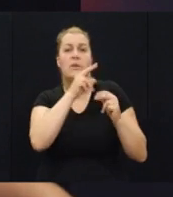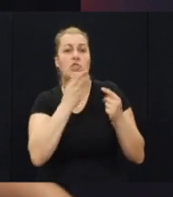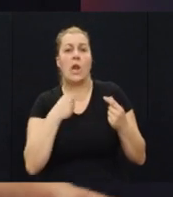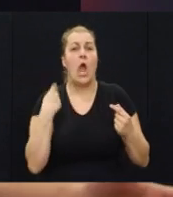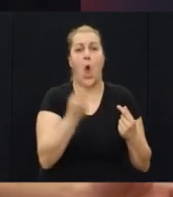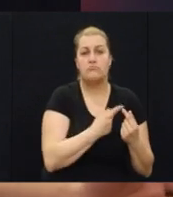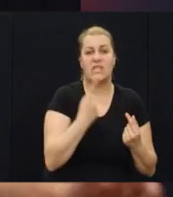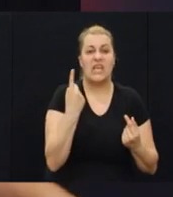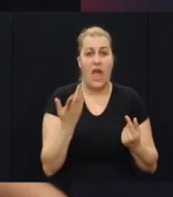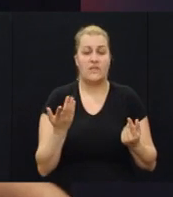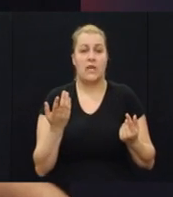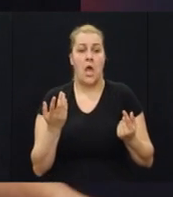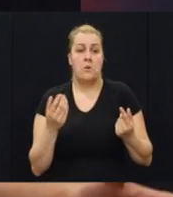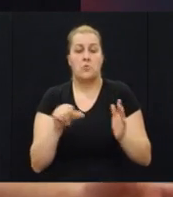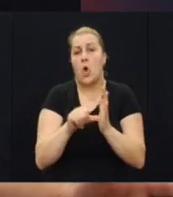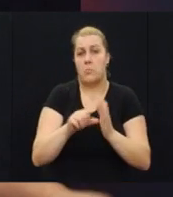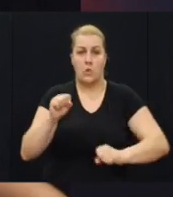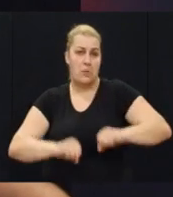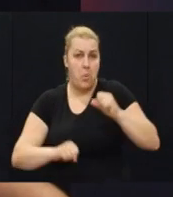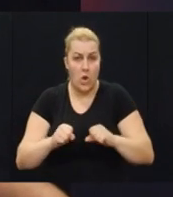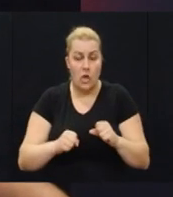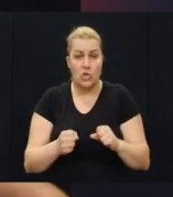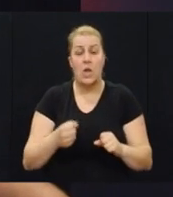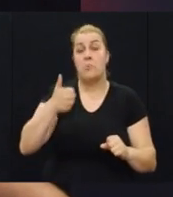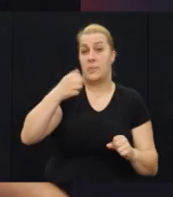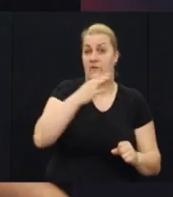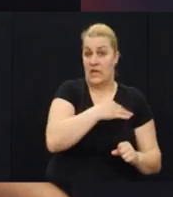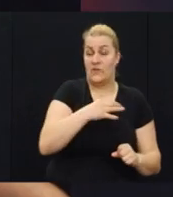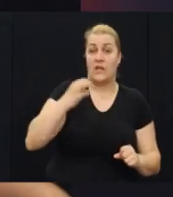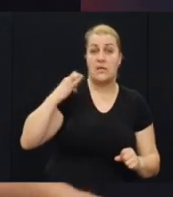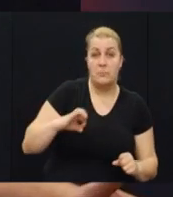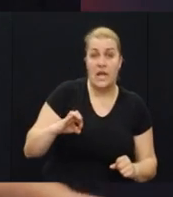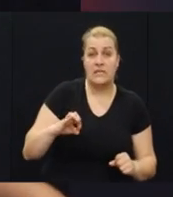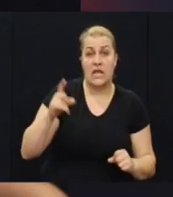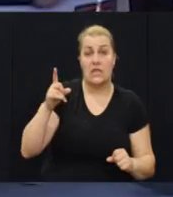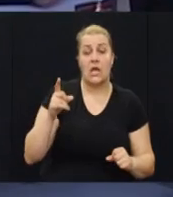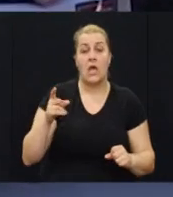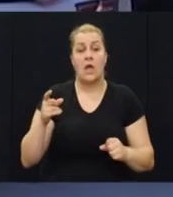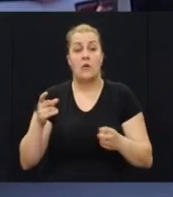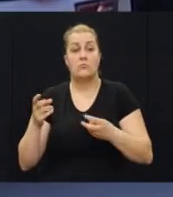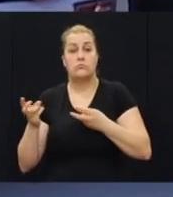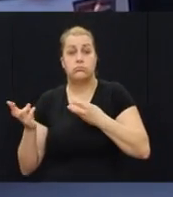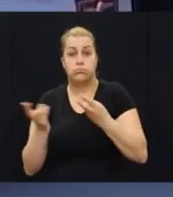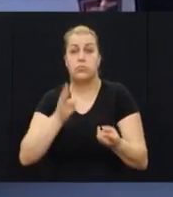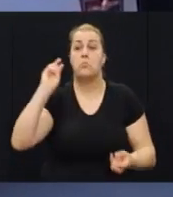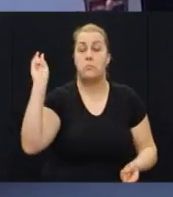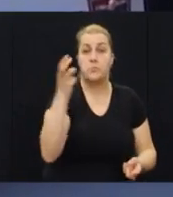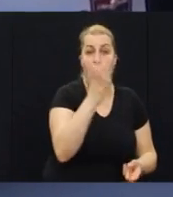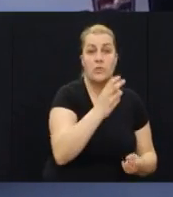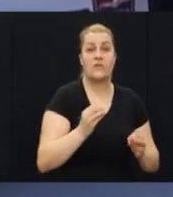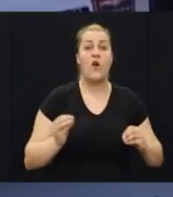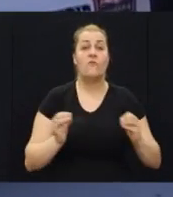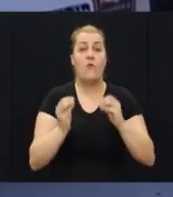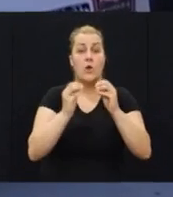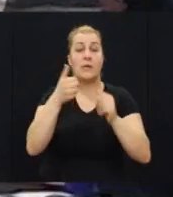ponašali, međutim, prvi hrvatski predsjednik uputuje poziv za formiranje